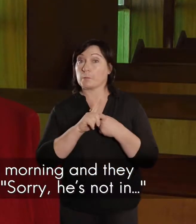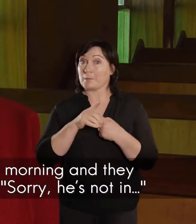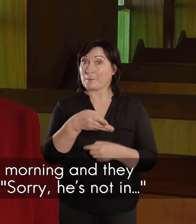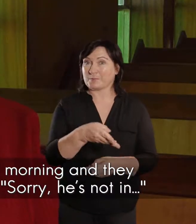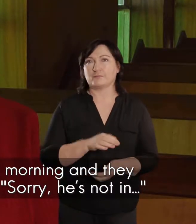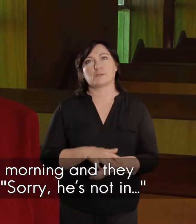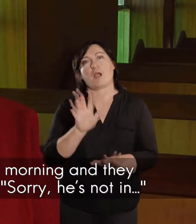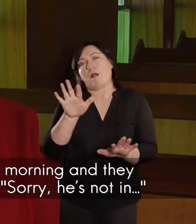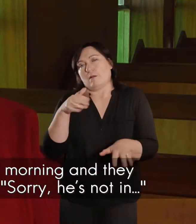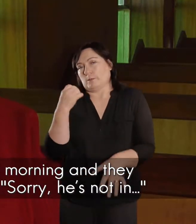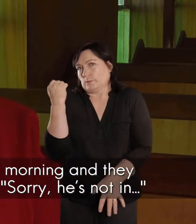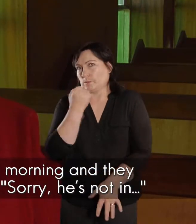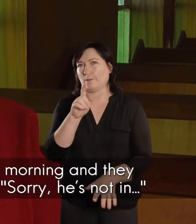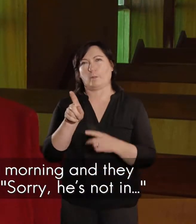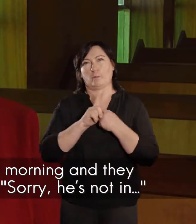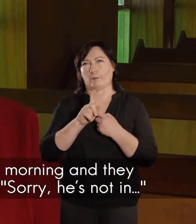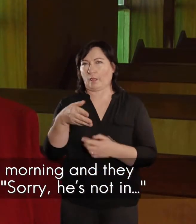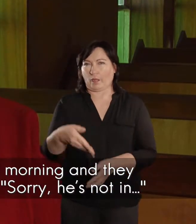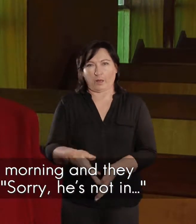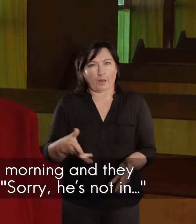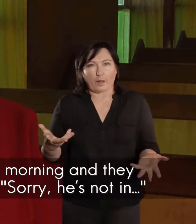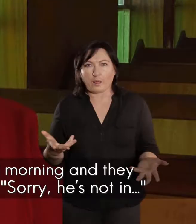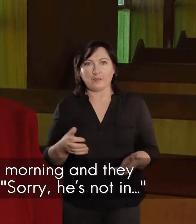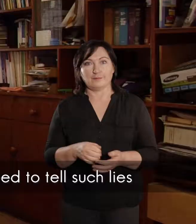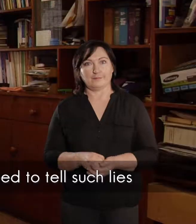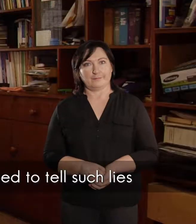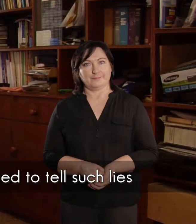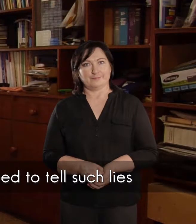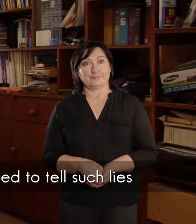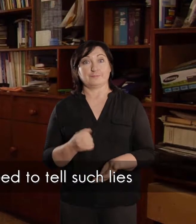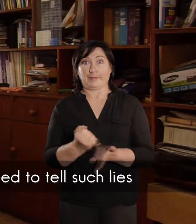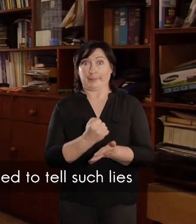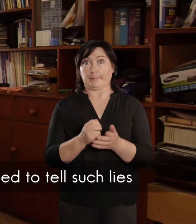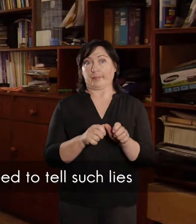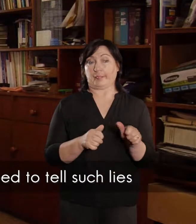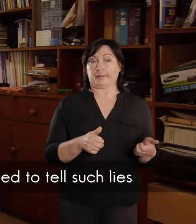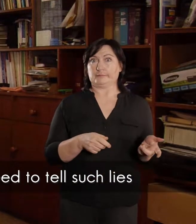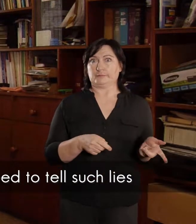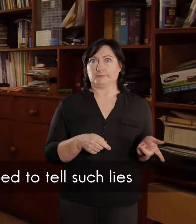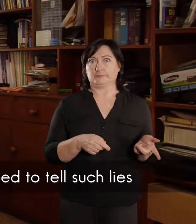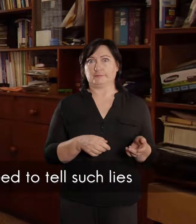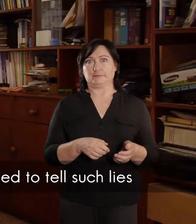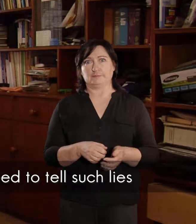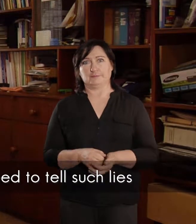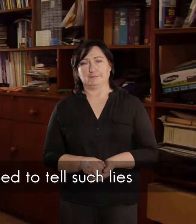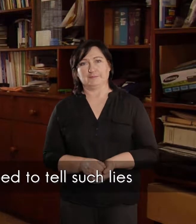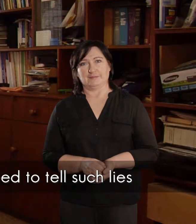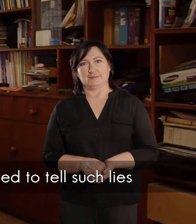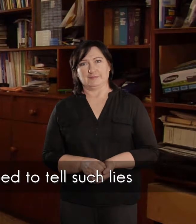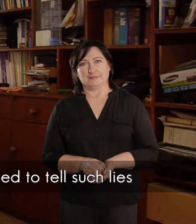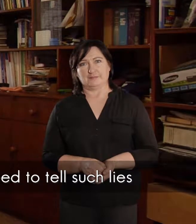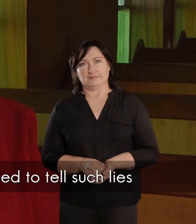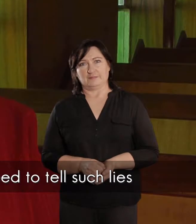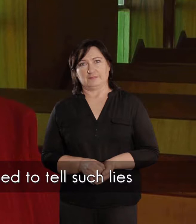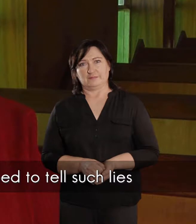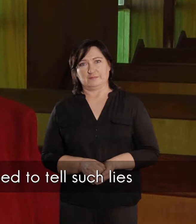as hy me nie hier. As ek, ek is so jammer, hy sê hier nie. Hier sê die, hier sê die kantoor. Die, die, die, die,